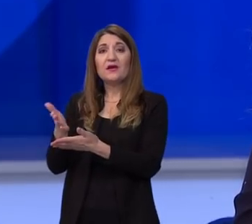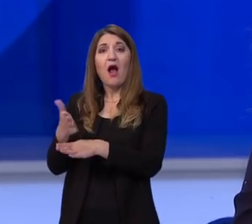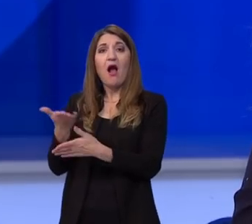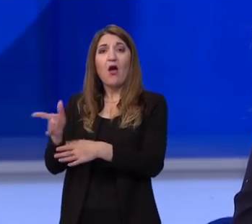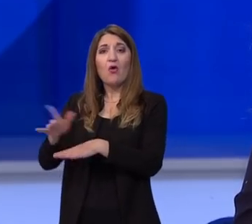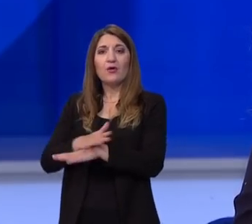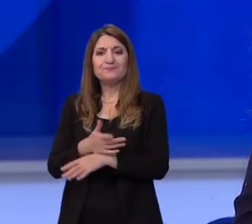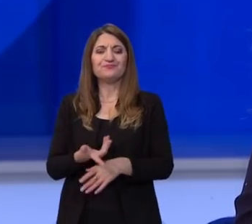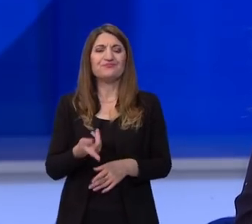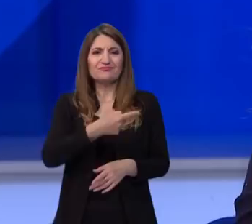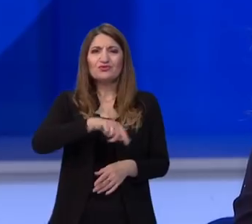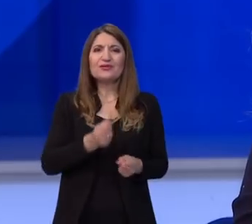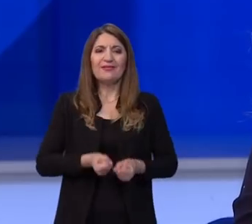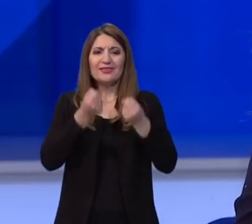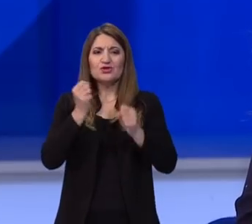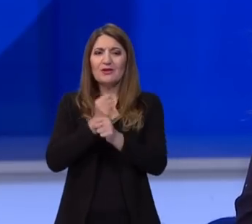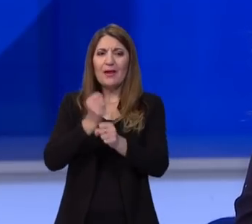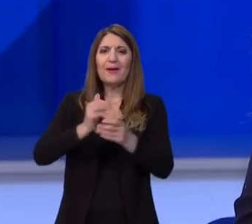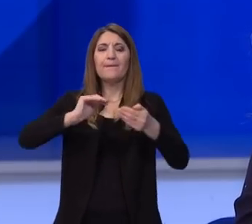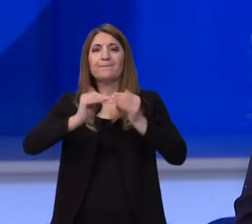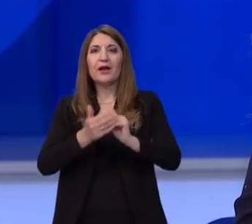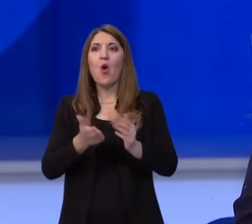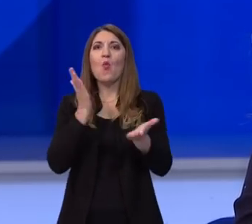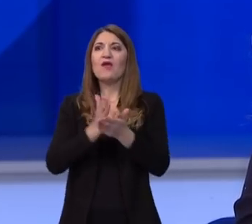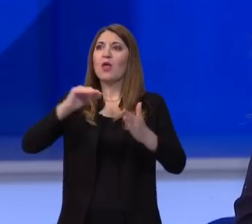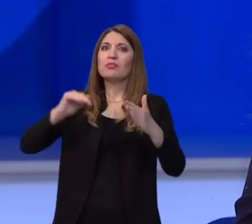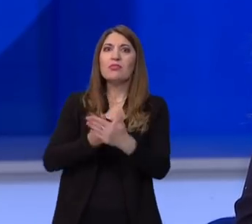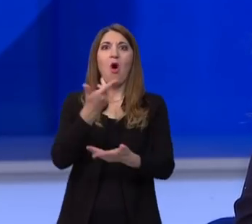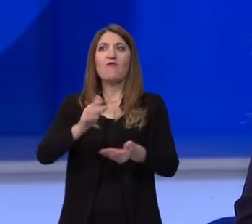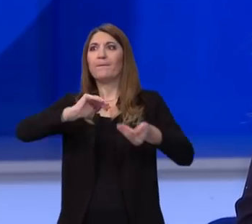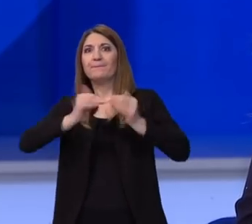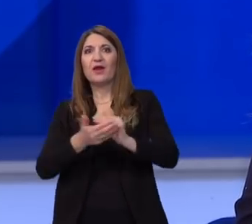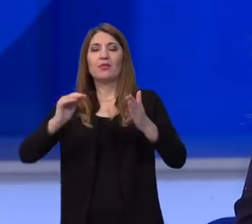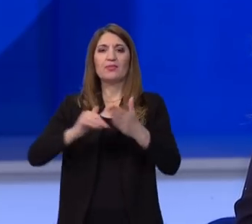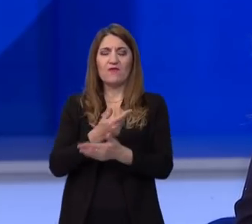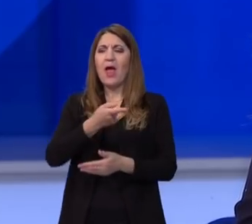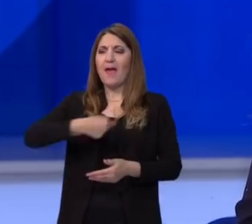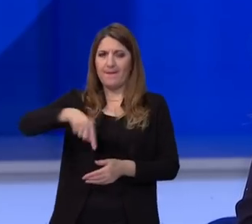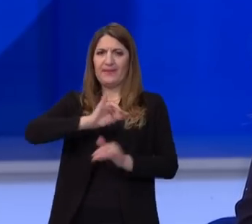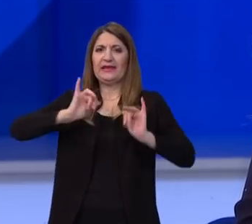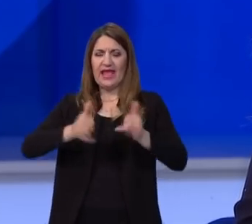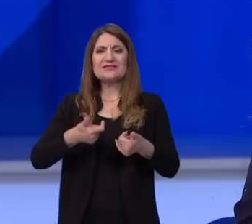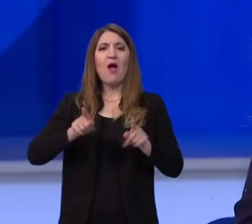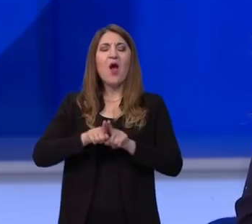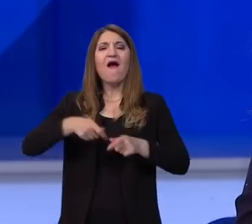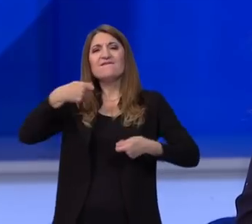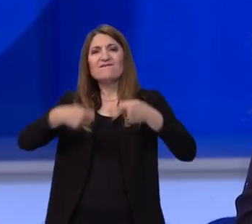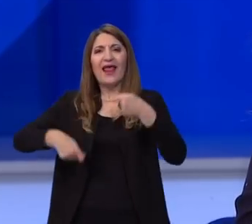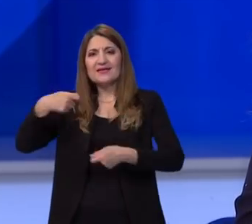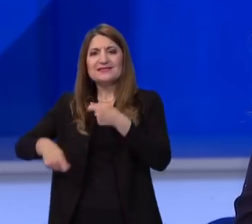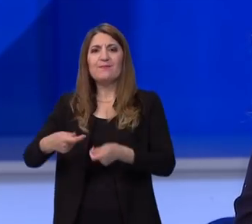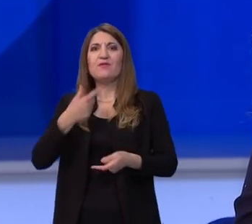ono što je nama teško je prilagođavati se stalno iznova. Naš posao zahtjeva veliku fleksibilnost i sposobnost prilagodbe,